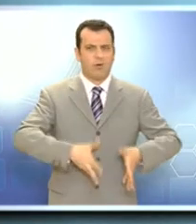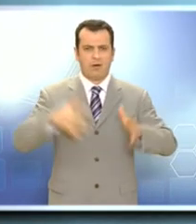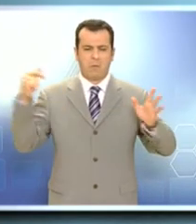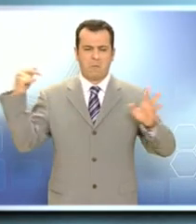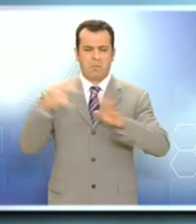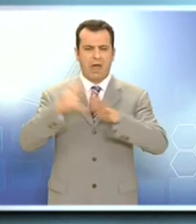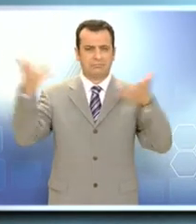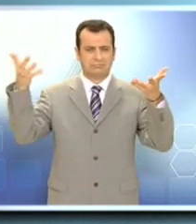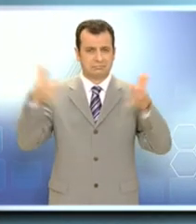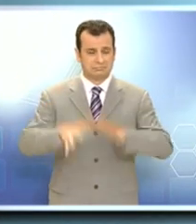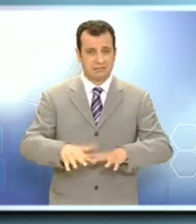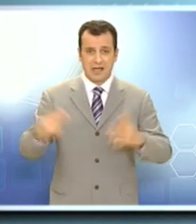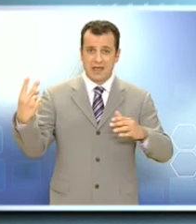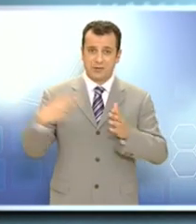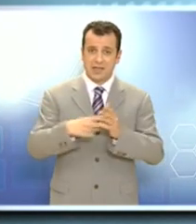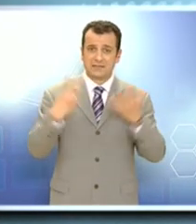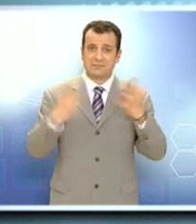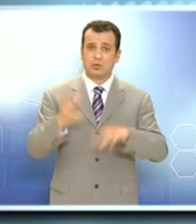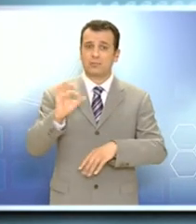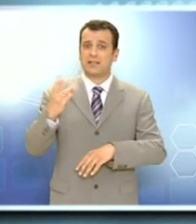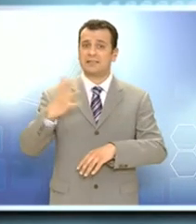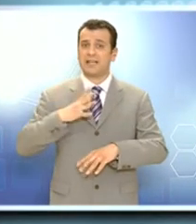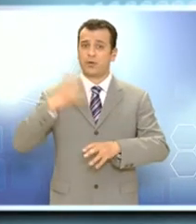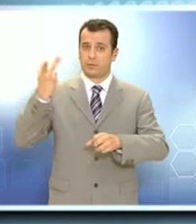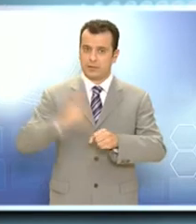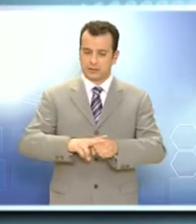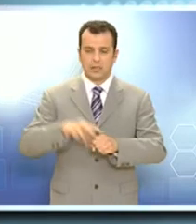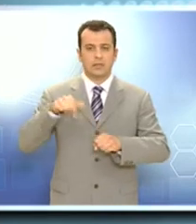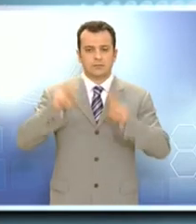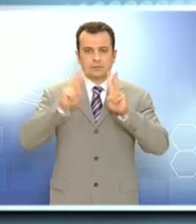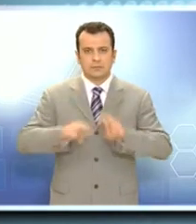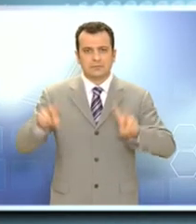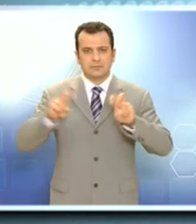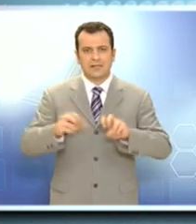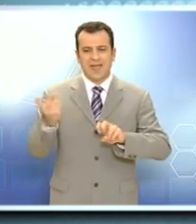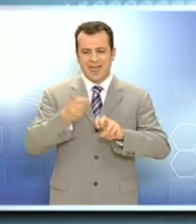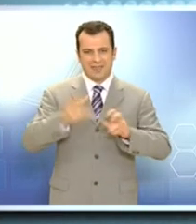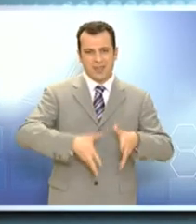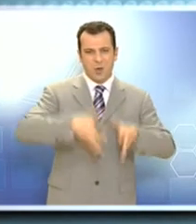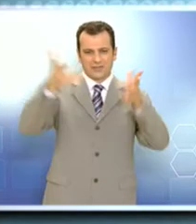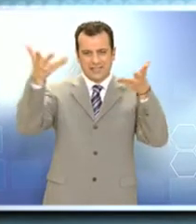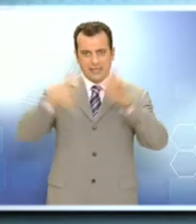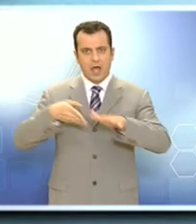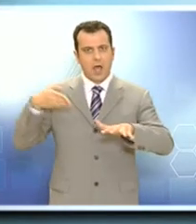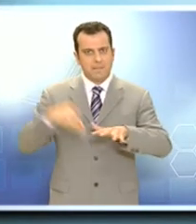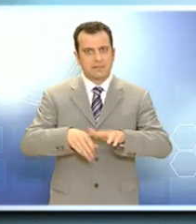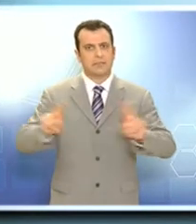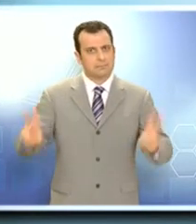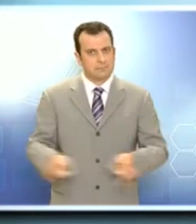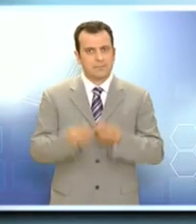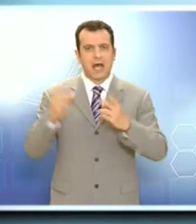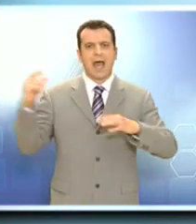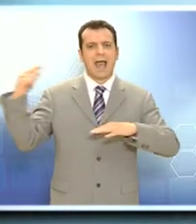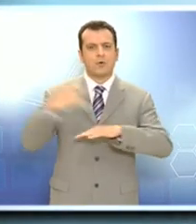2753 ανθρώπους, βρέθηκε τυχαία ένα κομμάτι από το αεροπλάνο που χτύψε τους δίδμους πύργους. Η αστυνομία της